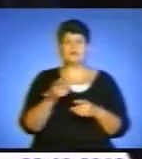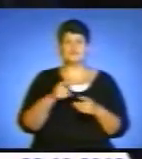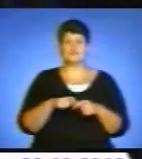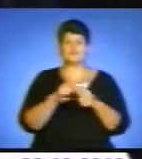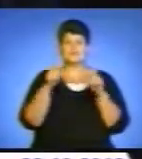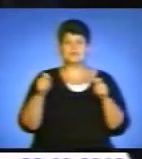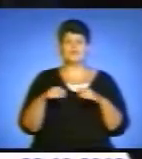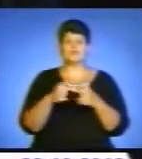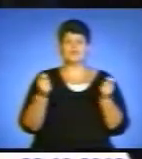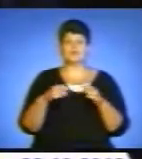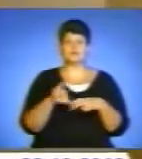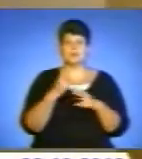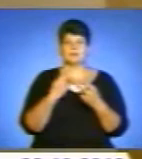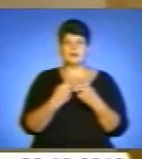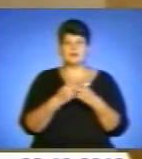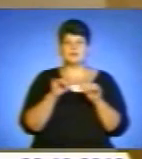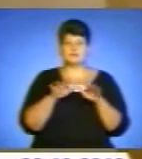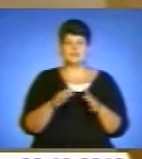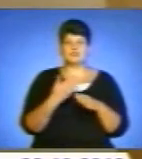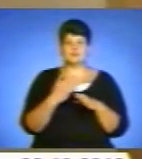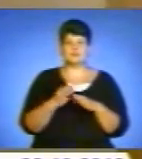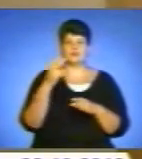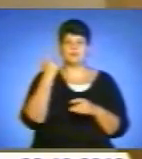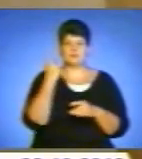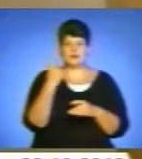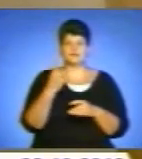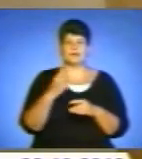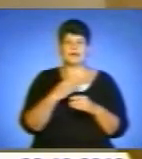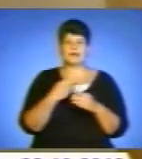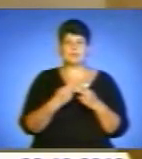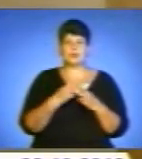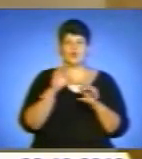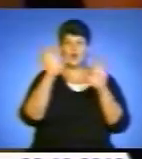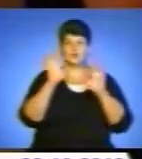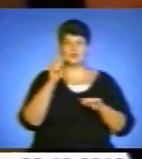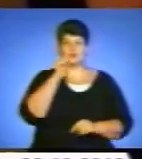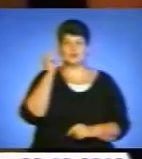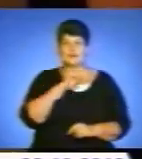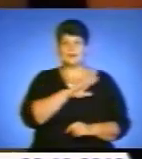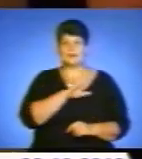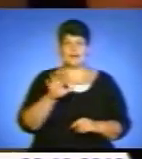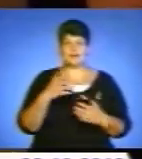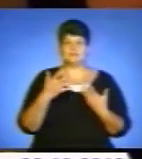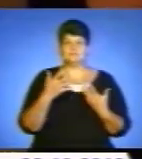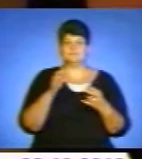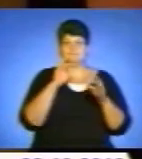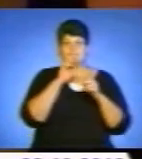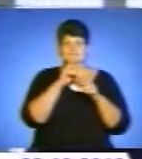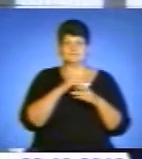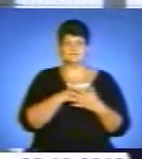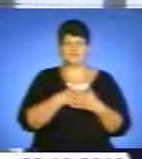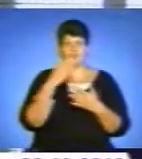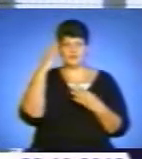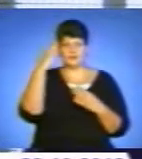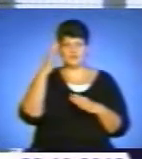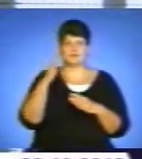ознаками злочину, передбаченого статтею 185, частиною 1 Кримінального кодексу України. Нездорова любов до чужих речей буде коштувати